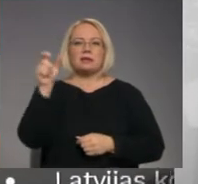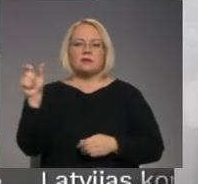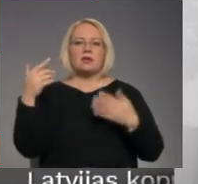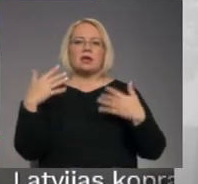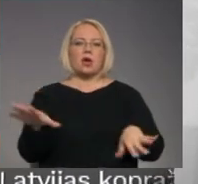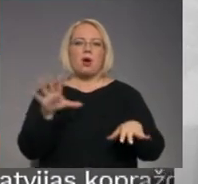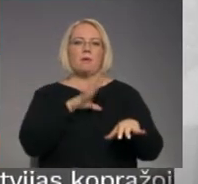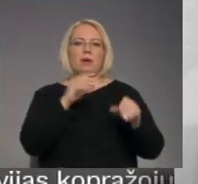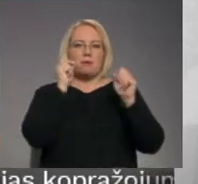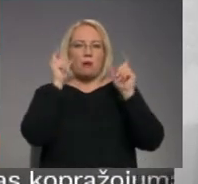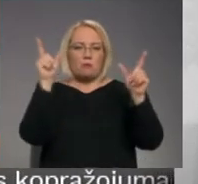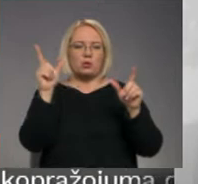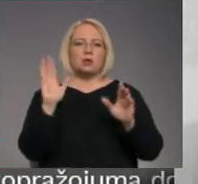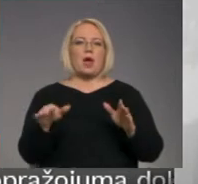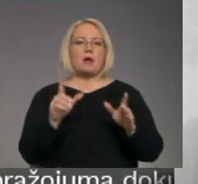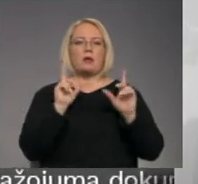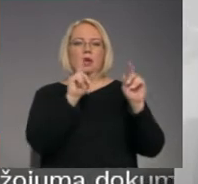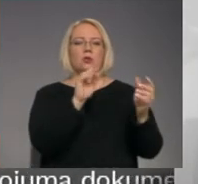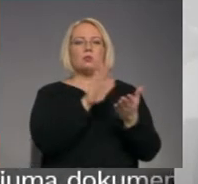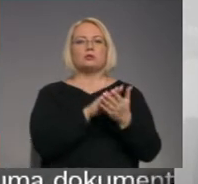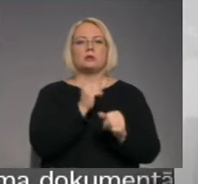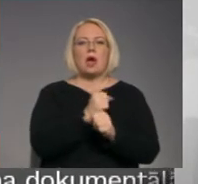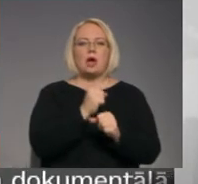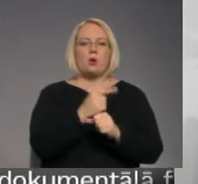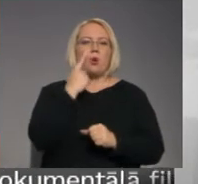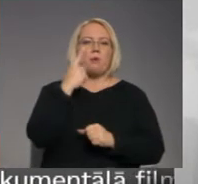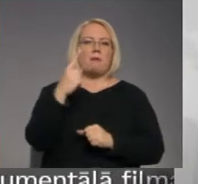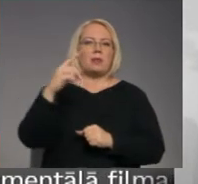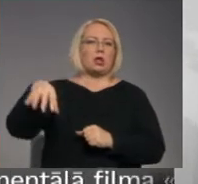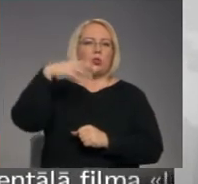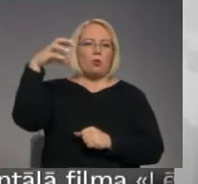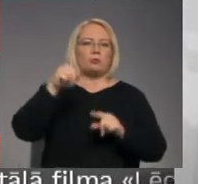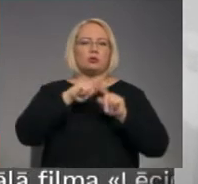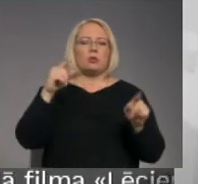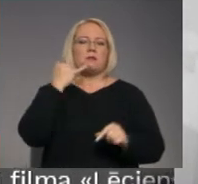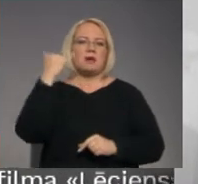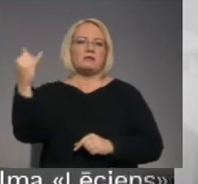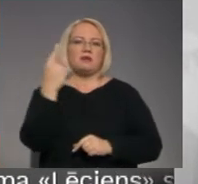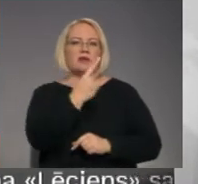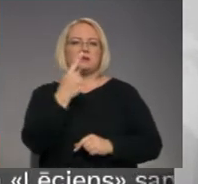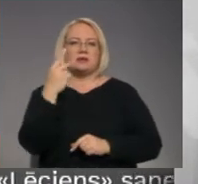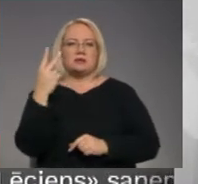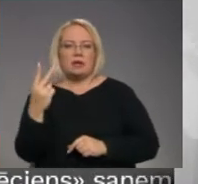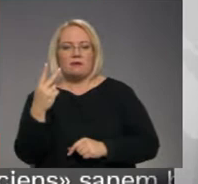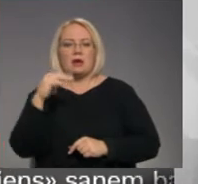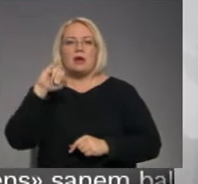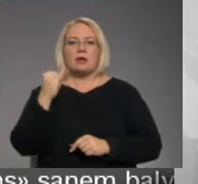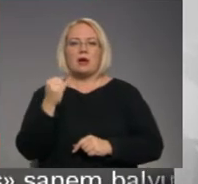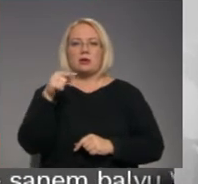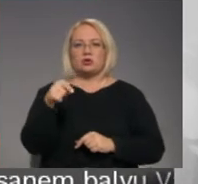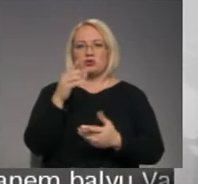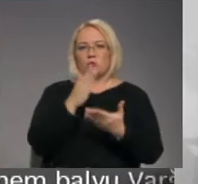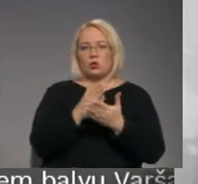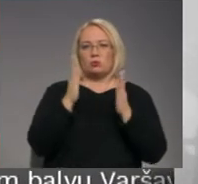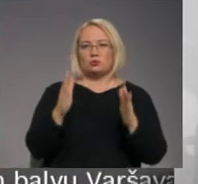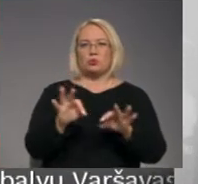pamodušies, lai dotos uz darbu un pamanīja dūmas un piezvanīja uz viens, viens, divi. Bet jā, šīs pats notikums